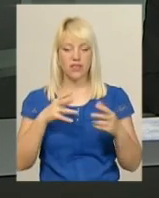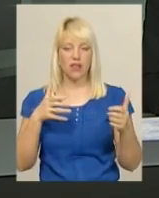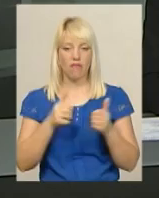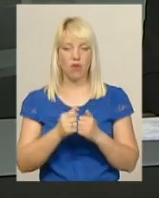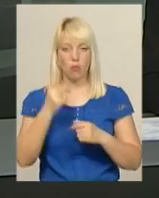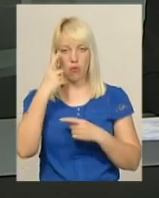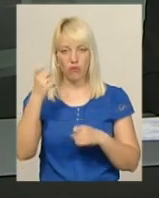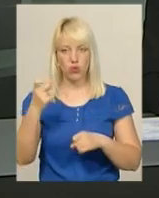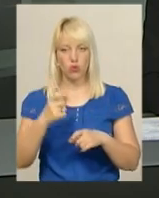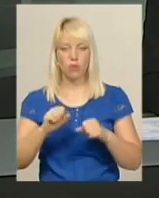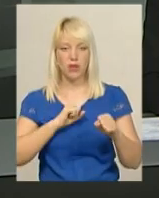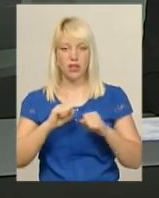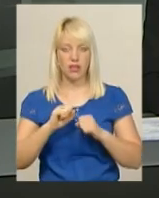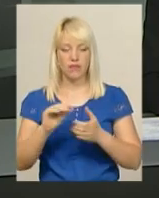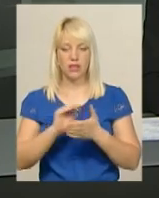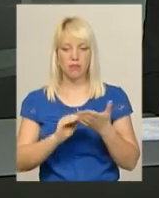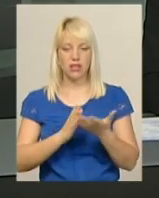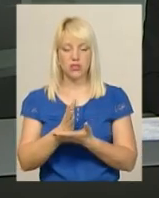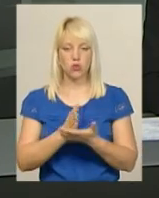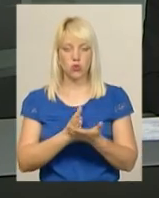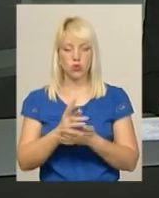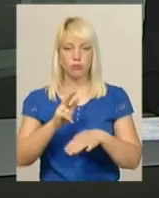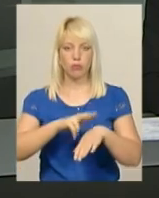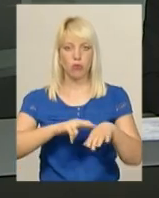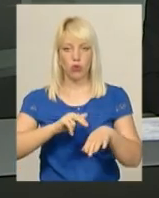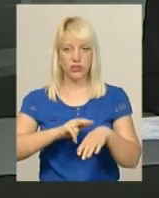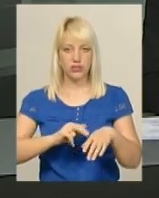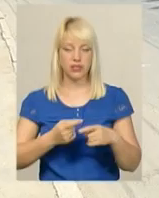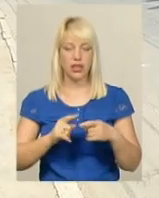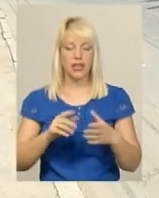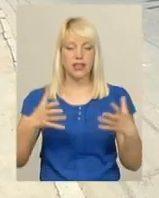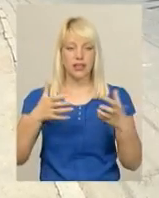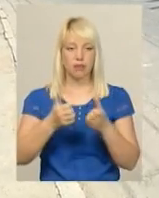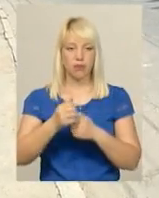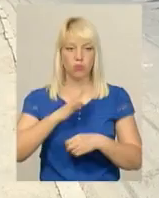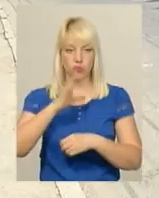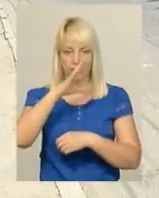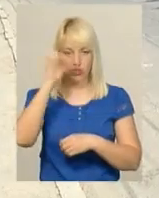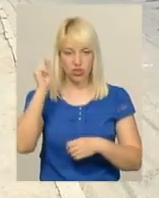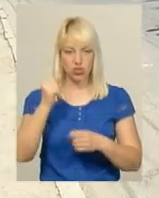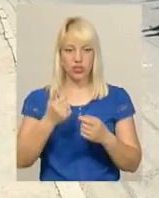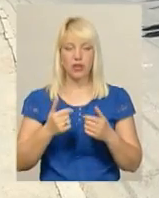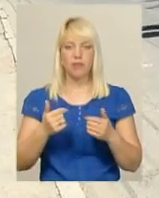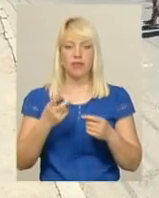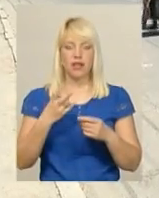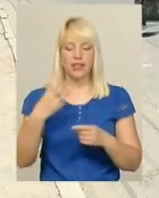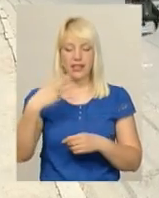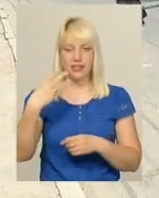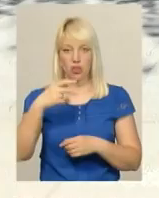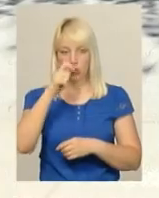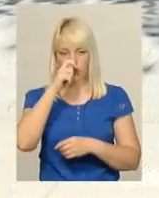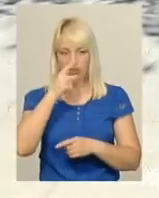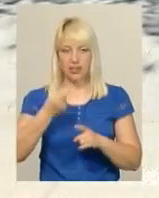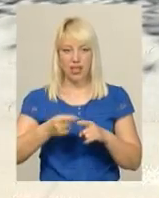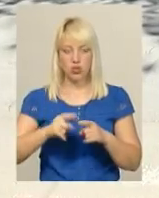керівник пресслужби обласного управління поліції Інна Глега. Нагадаю, ДТП сталися в ніч проти 30 квітня на цьому пішохідному